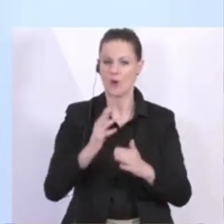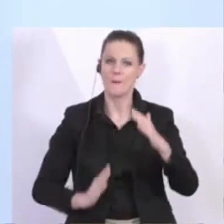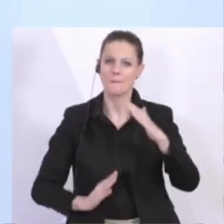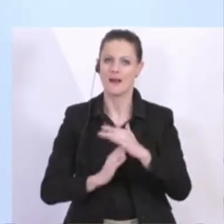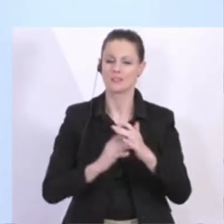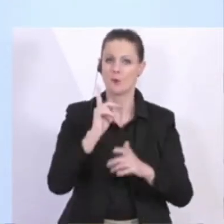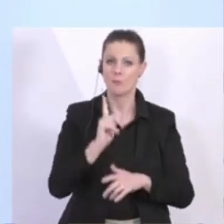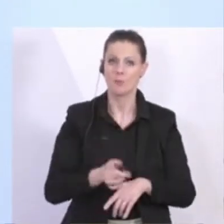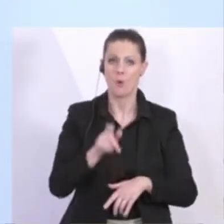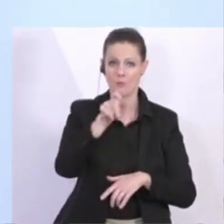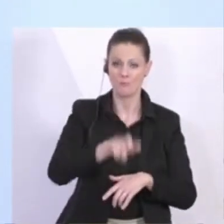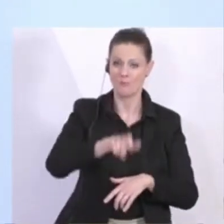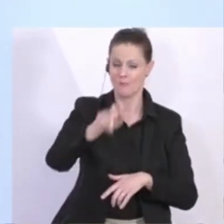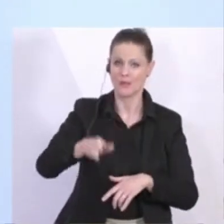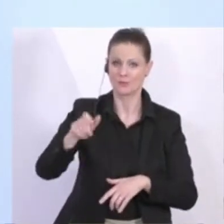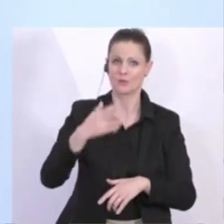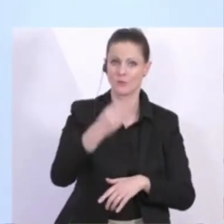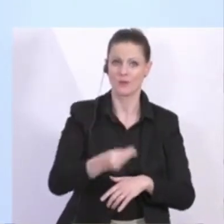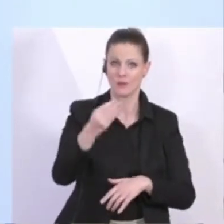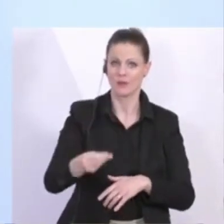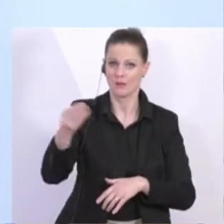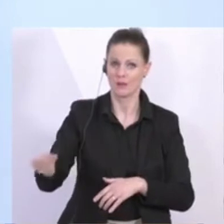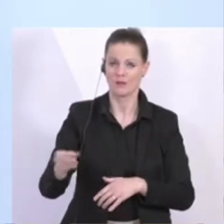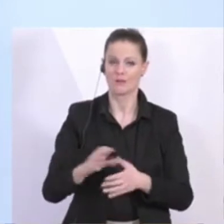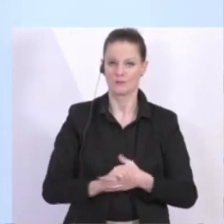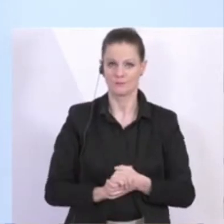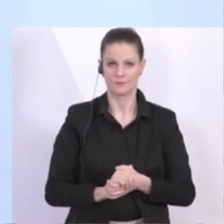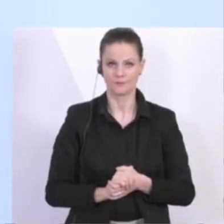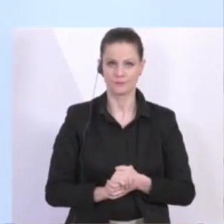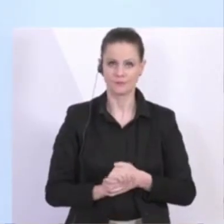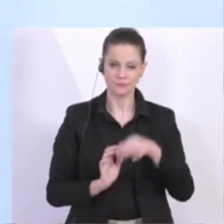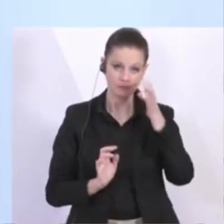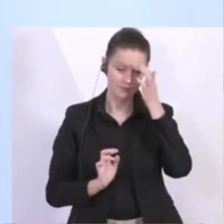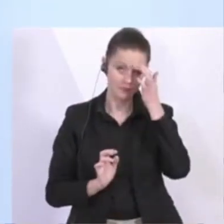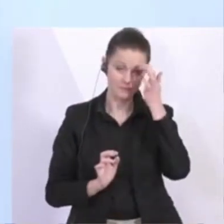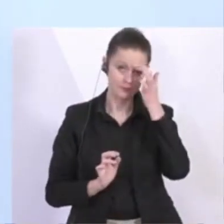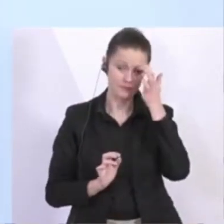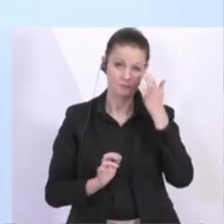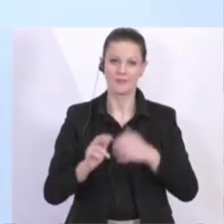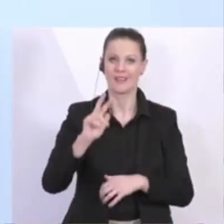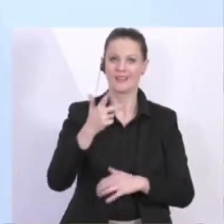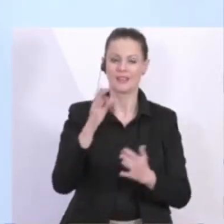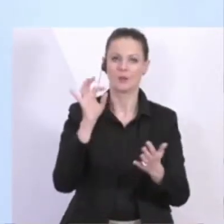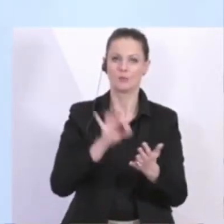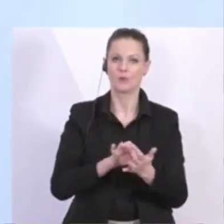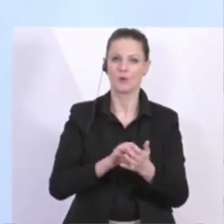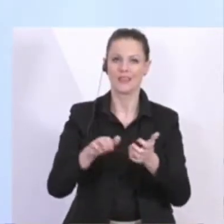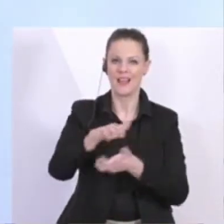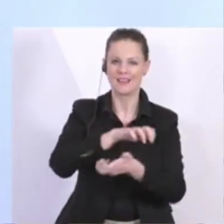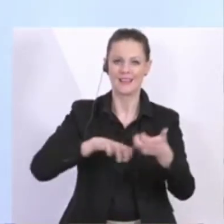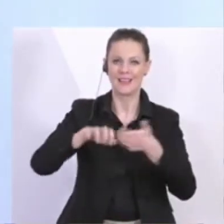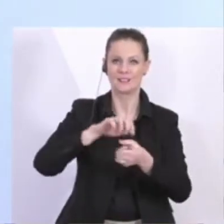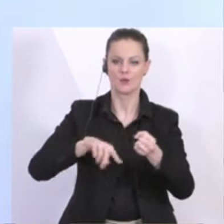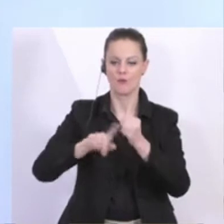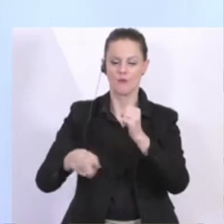einzelne Person, für jede einzelne EPU. Dritter Punkt. Der Krisenfonds von 15 Milliarden, der